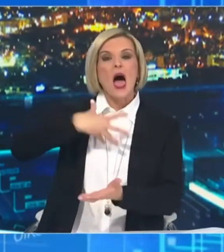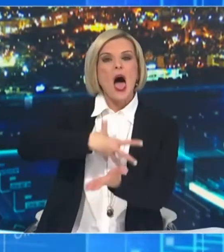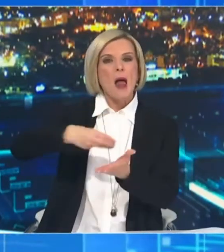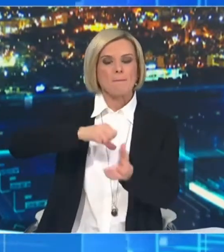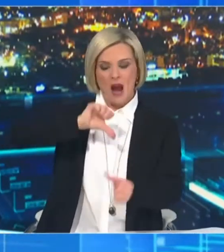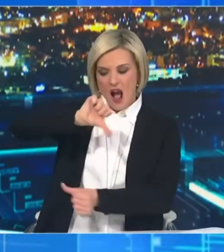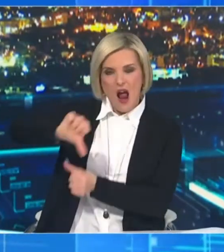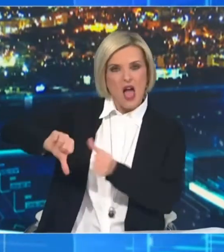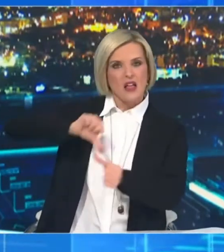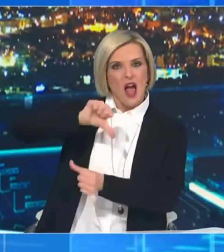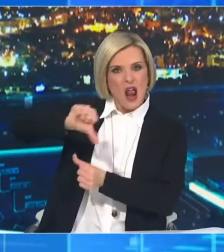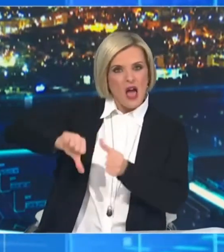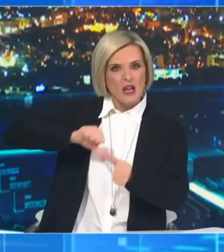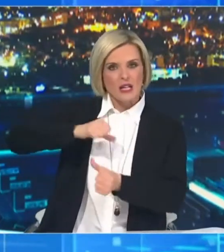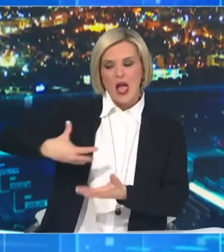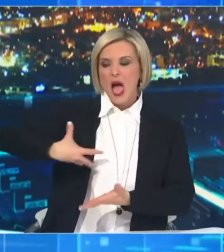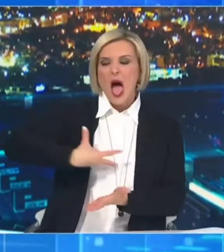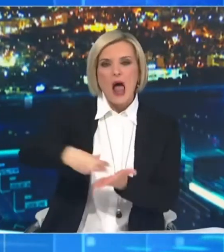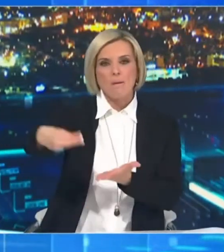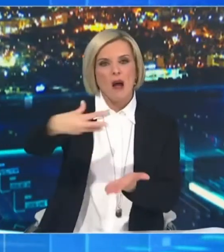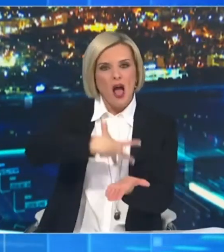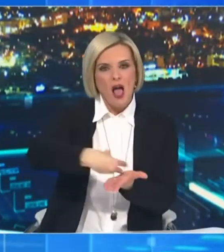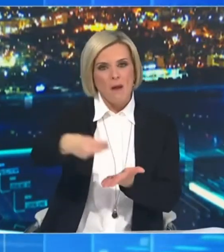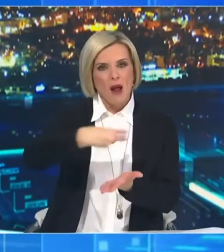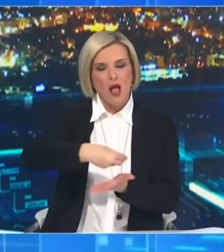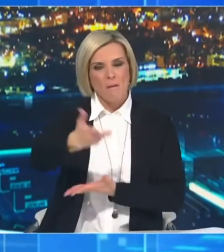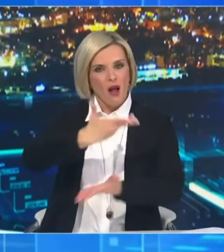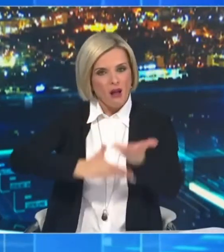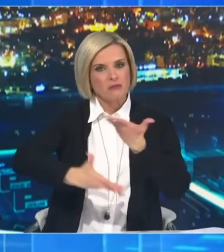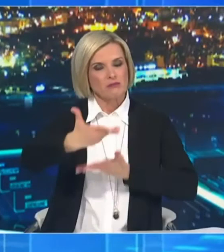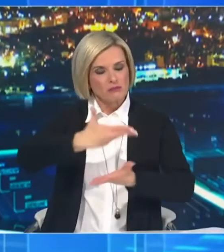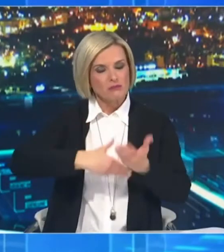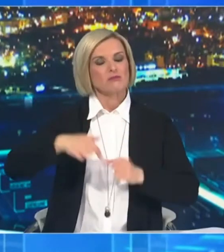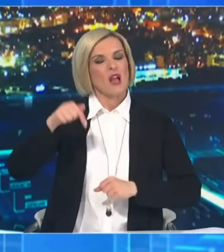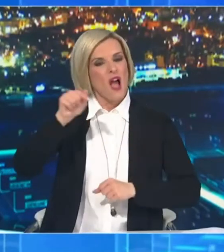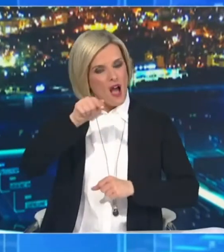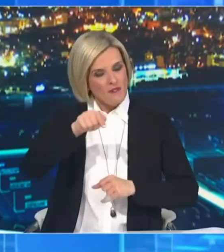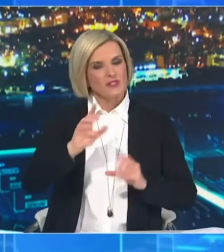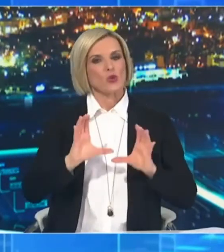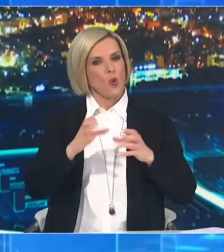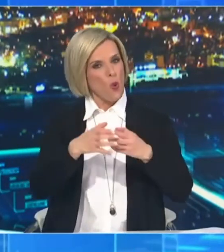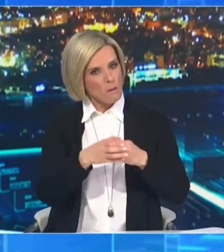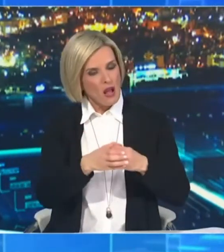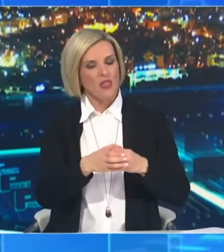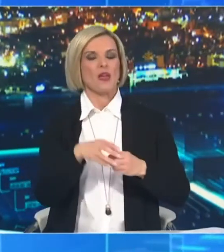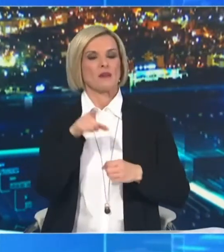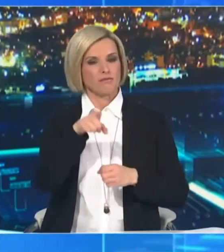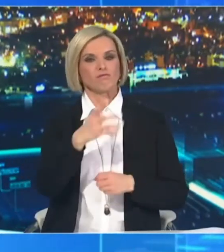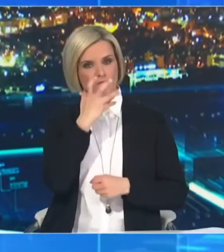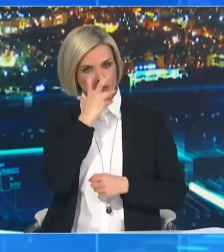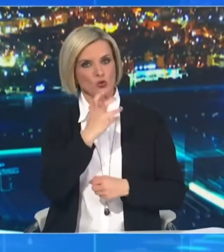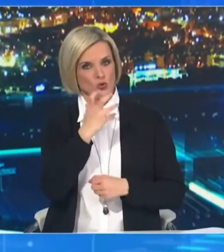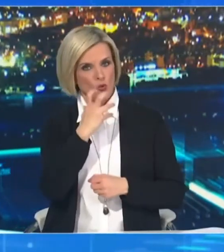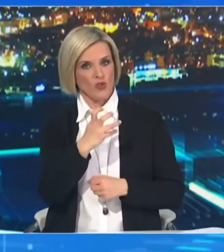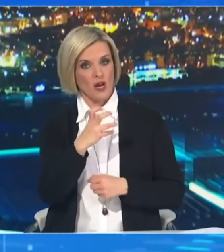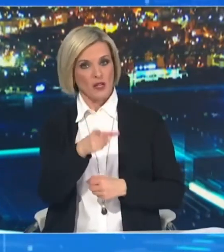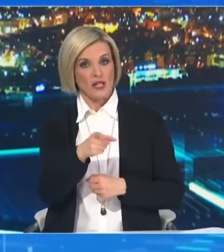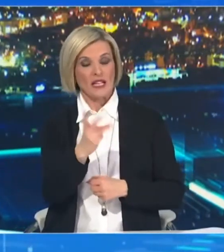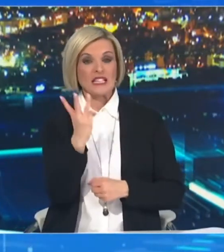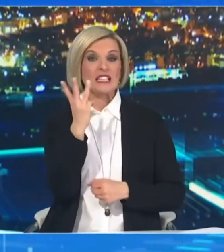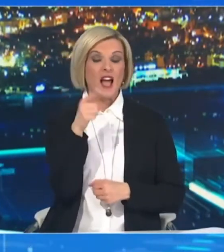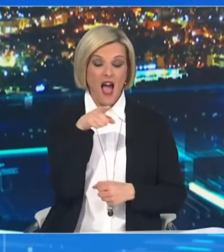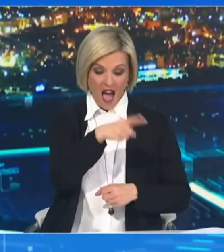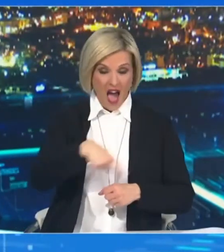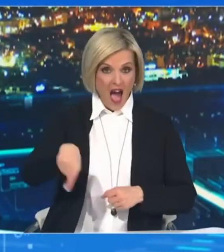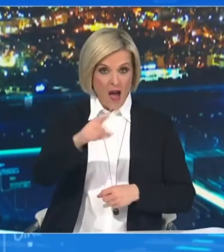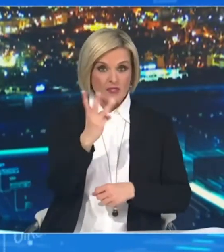κατηγορία όπως είναι οι αιμοκαθερώμενοι τα άτομα της πρώτης κατηγορίας έχουν τρισί μισή φορές